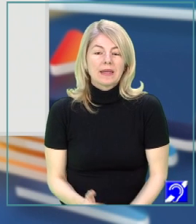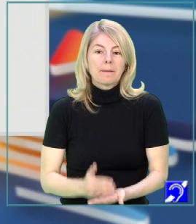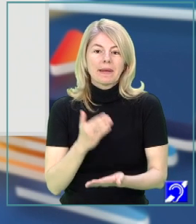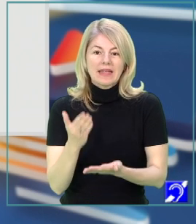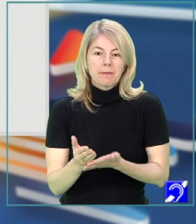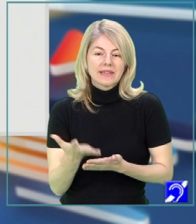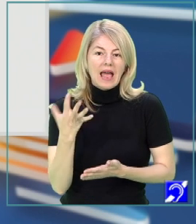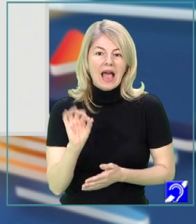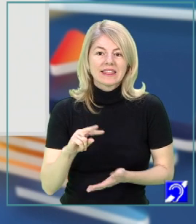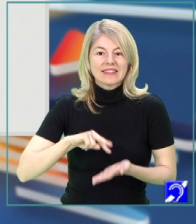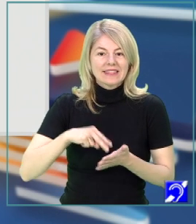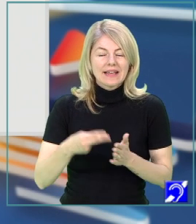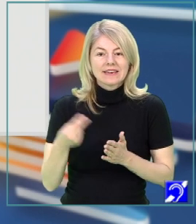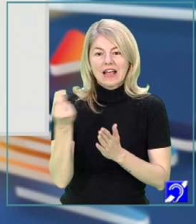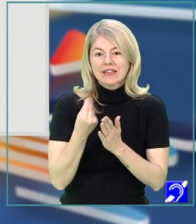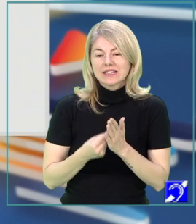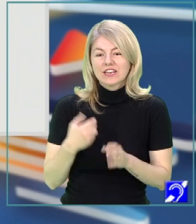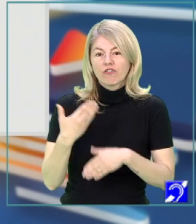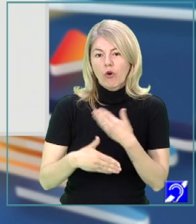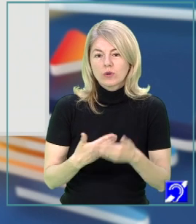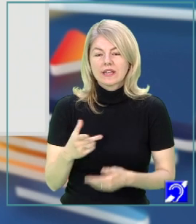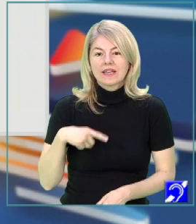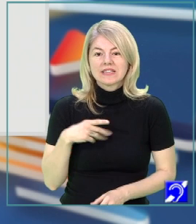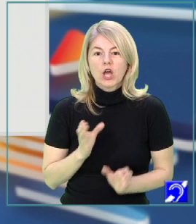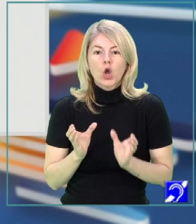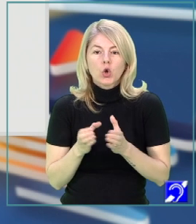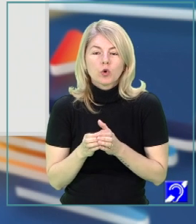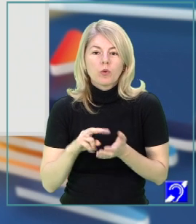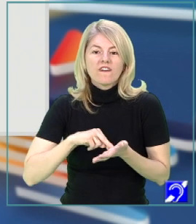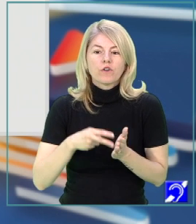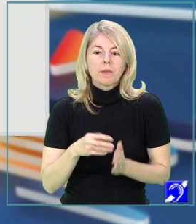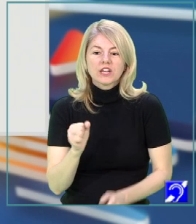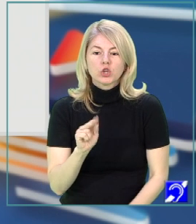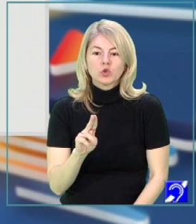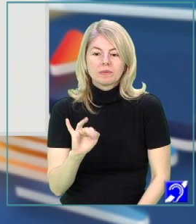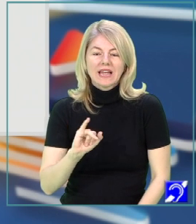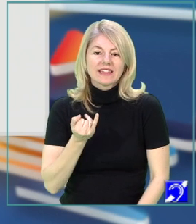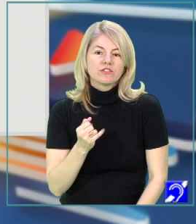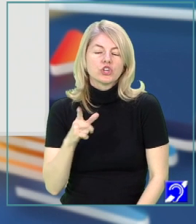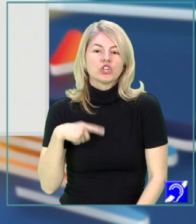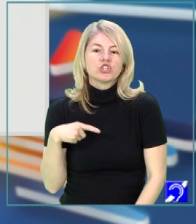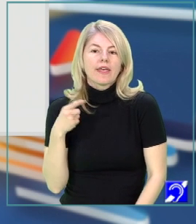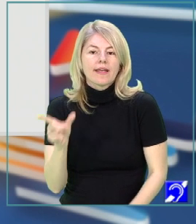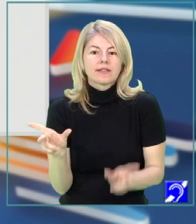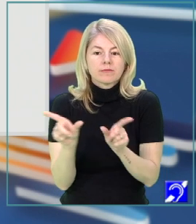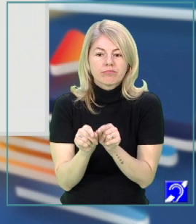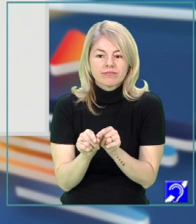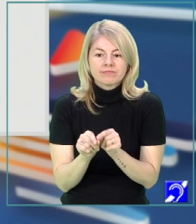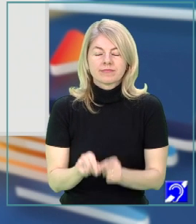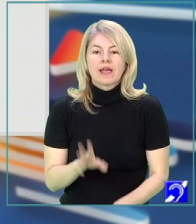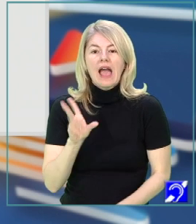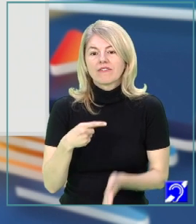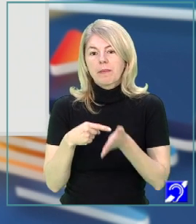altă parte, o altă tehnică a descrierii folosită este grupul format din substantiv și determinant. Și din nou avem